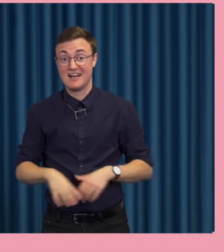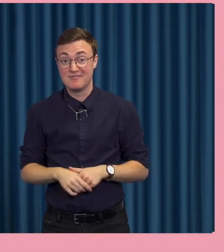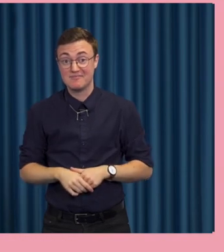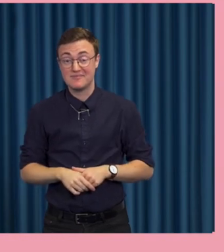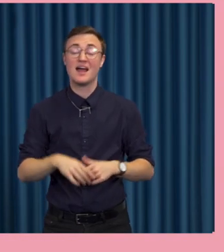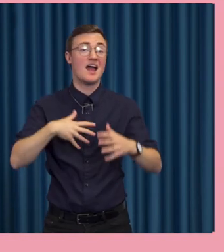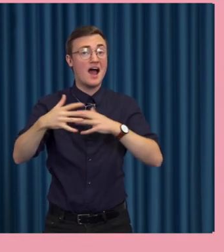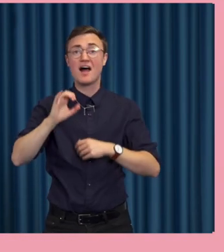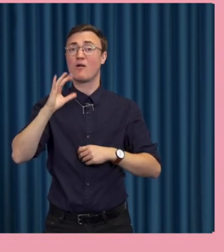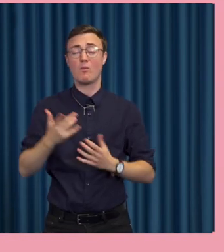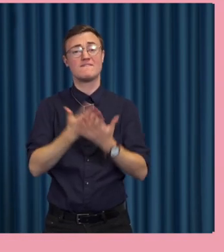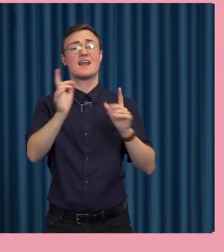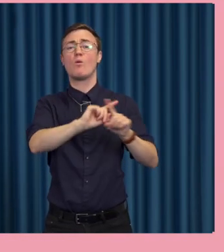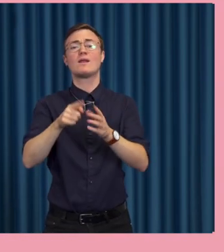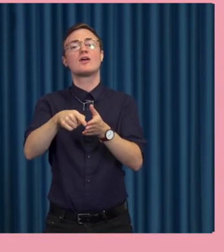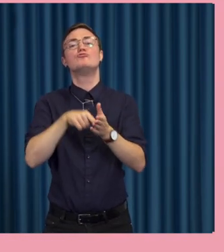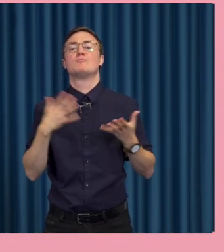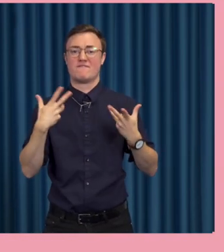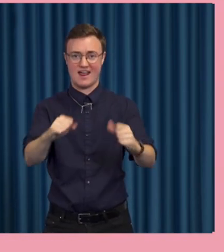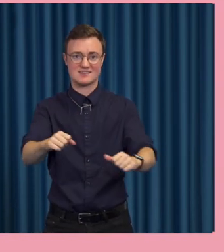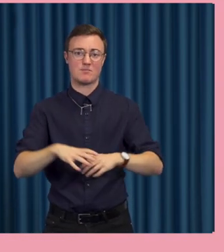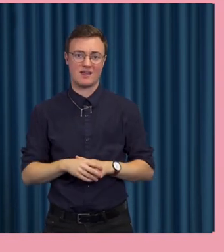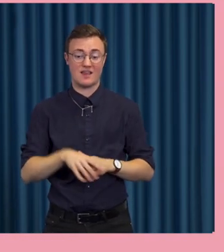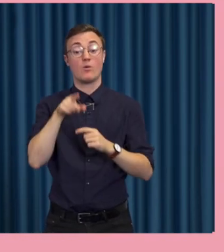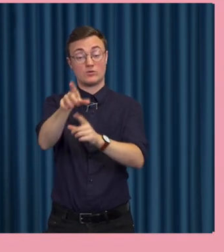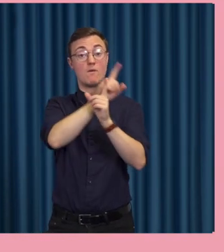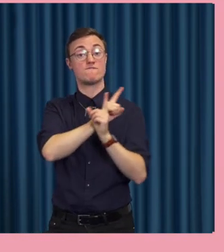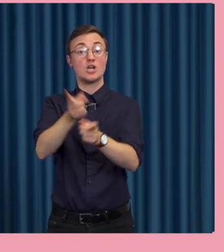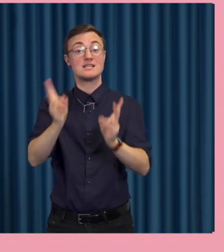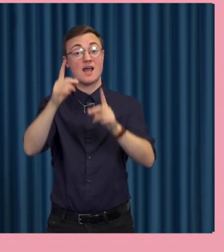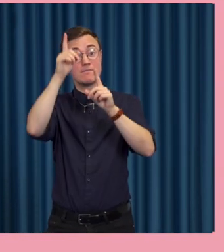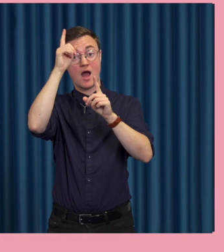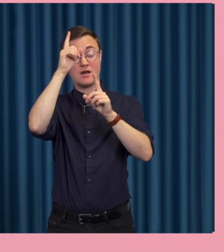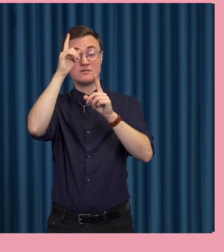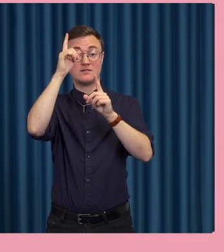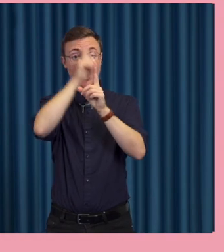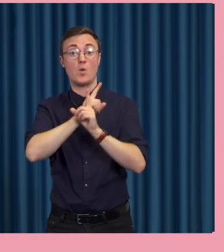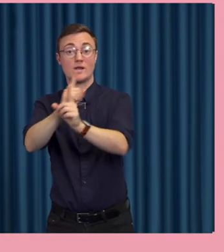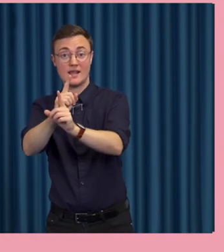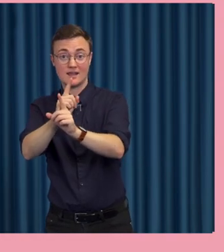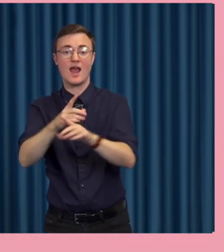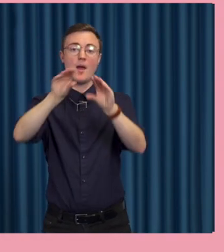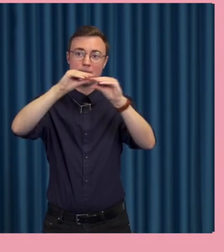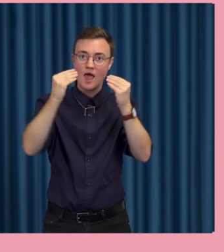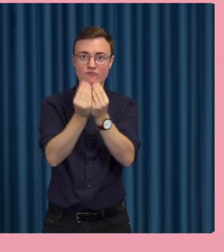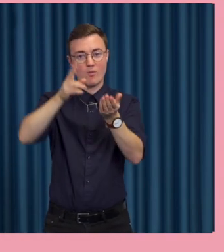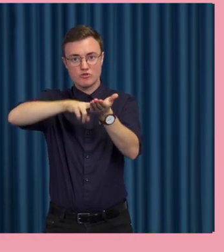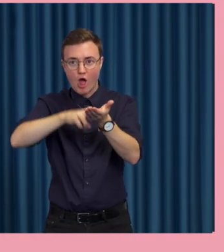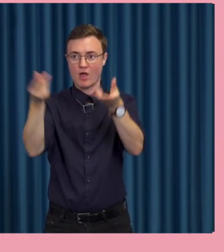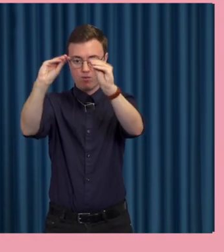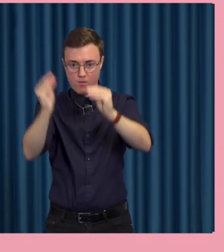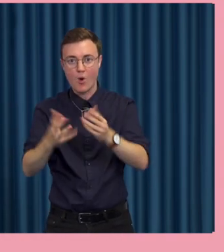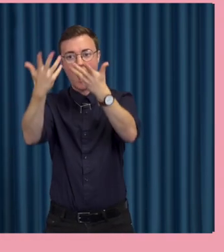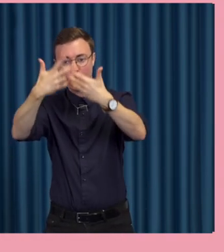flera olika typer av verksamheter att göra som då följer den här logiken. Plattformisering, mycket data, bygg på